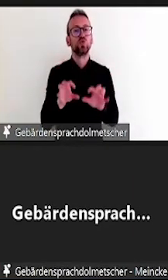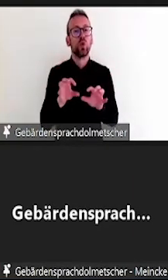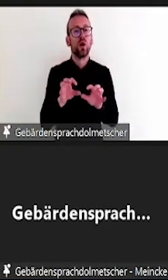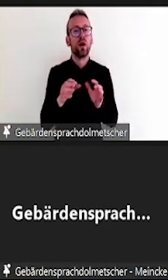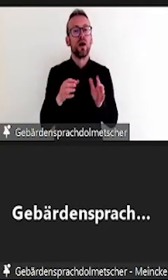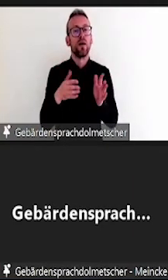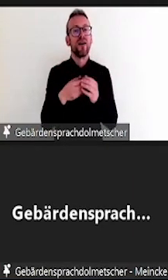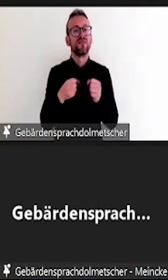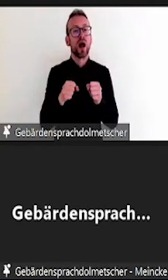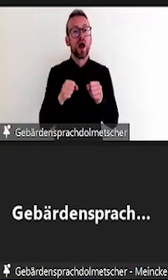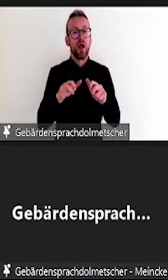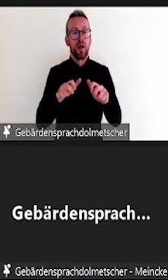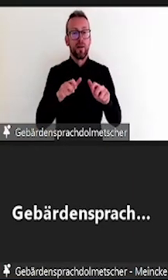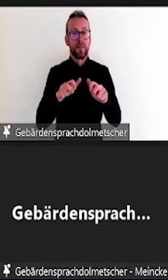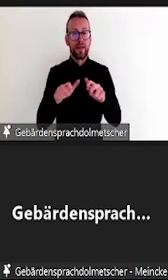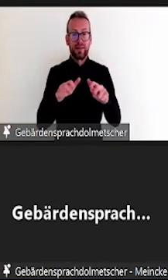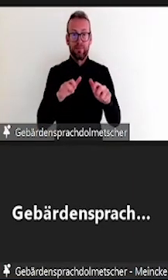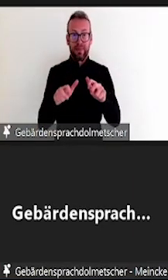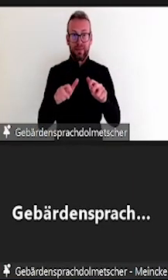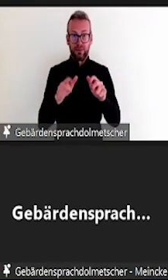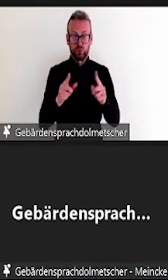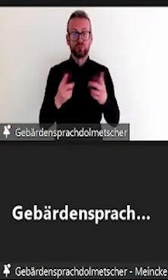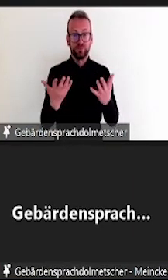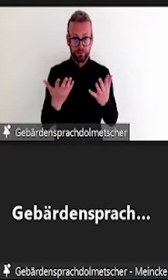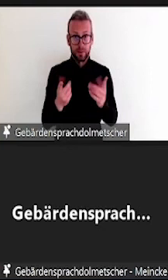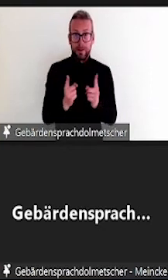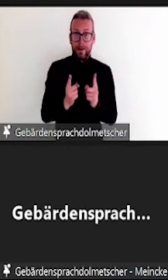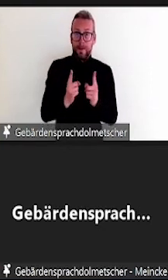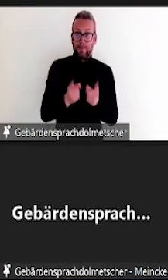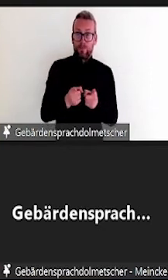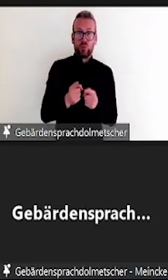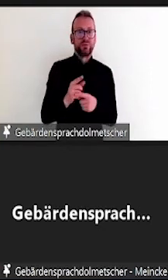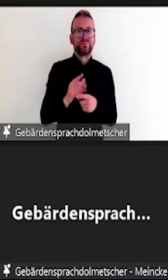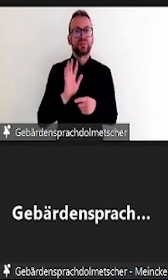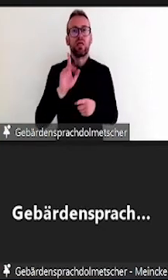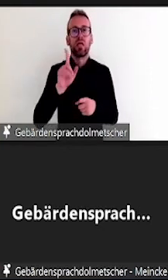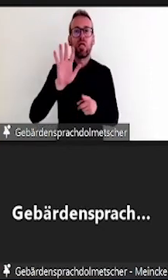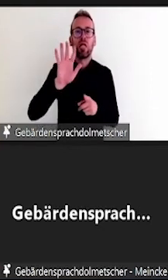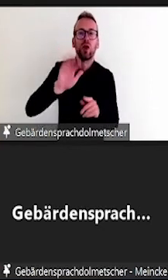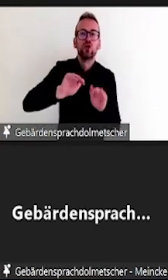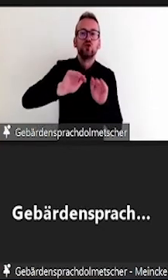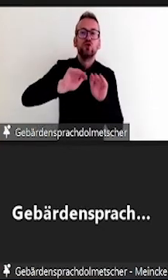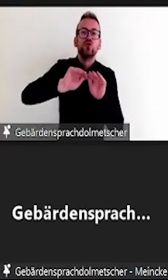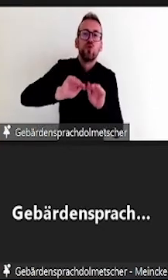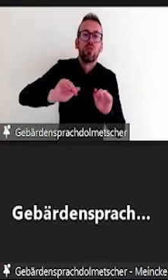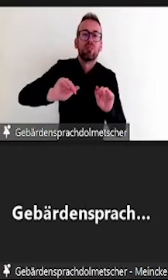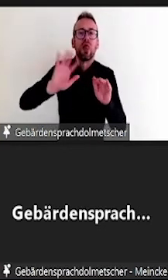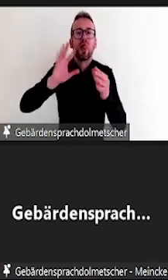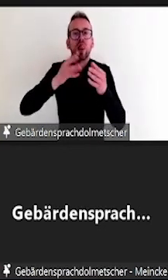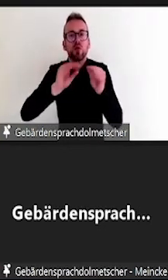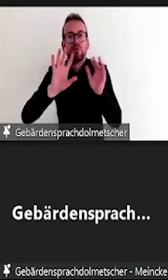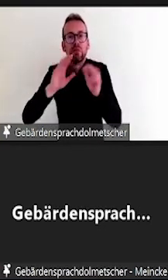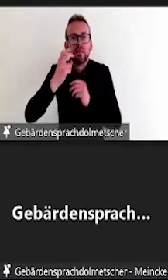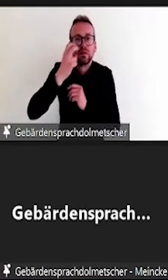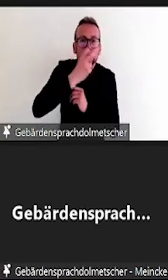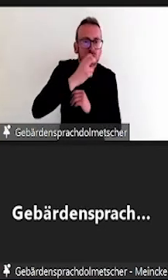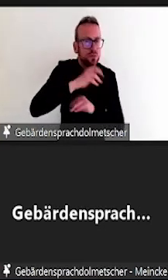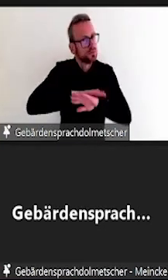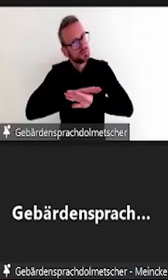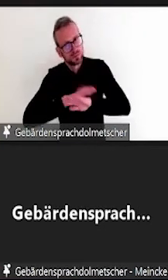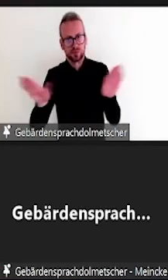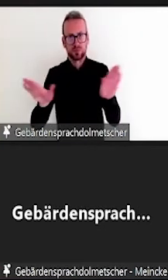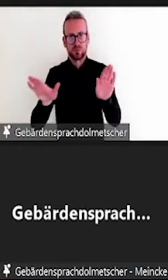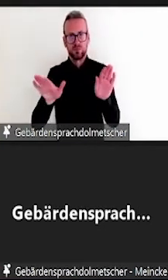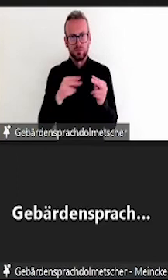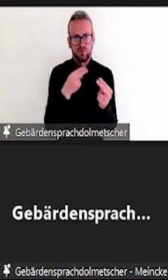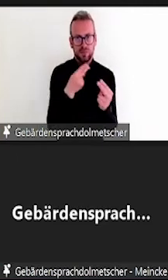Hier haben wir eine Folie zur Umsetzung des barrierefreien Prüfens. Wir ziehen uns da auch nochmal auf die UN-Behindertenrechtskonvention.